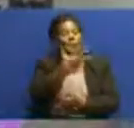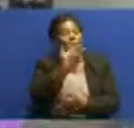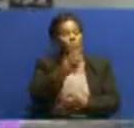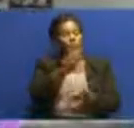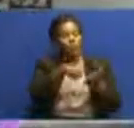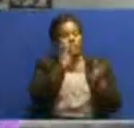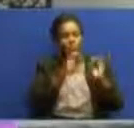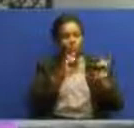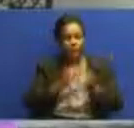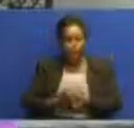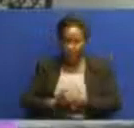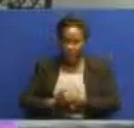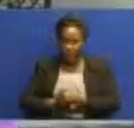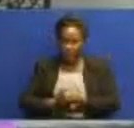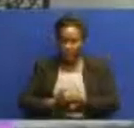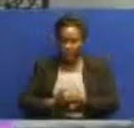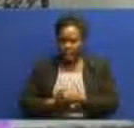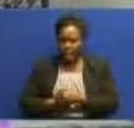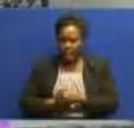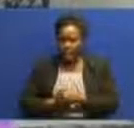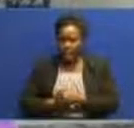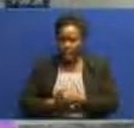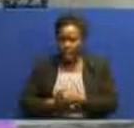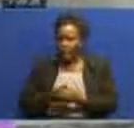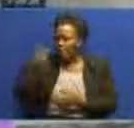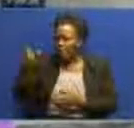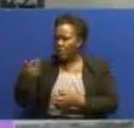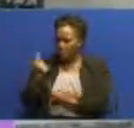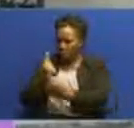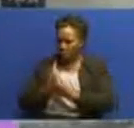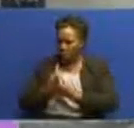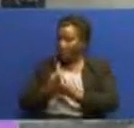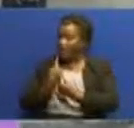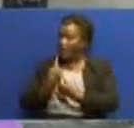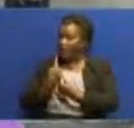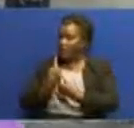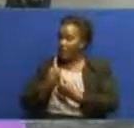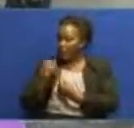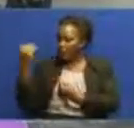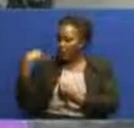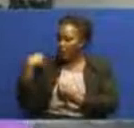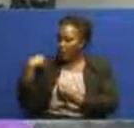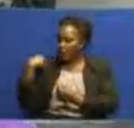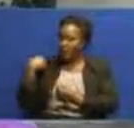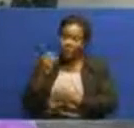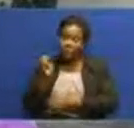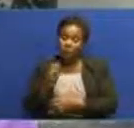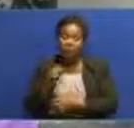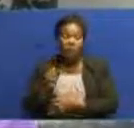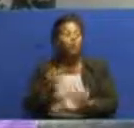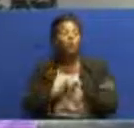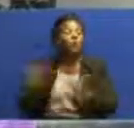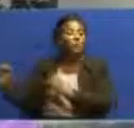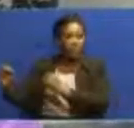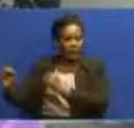watikuja gafu labadaya kusema tumamua natoka sisi nitopishe nakuna kushugulika tena naenya